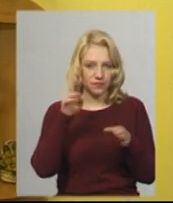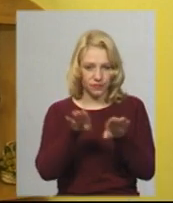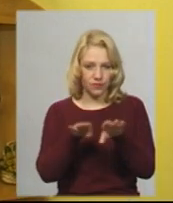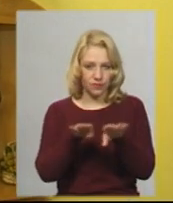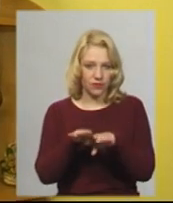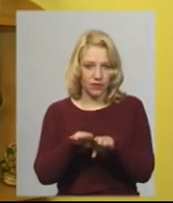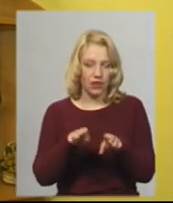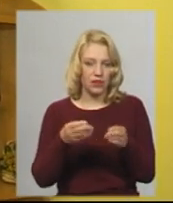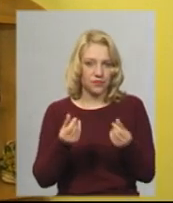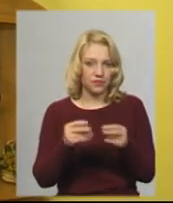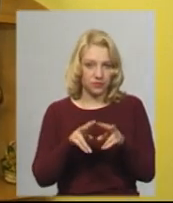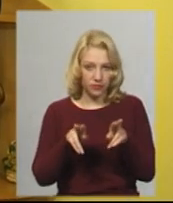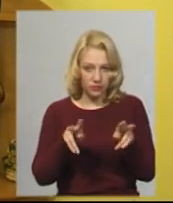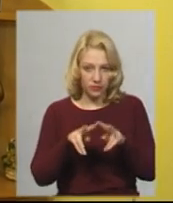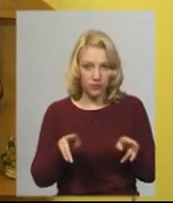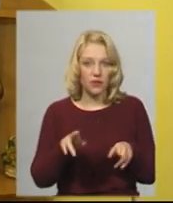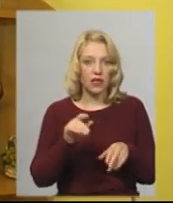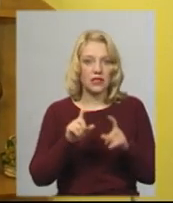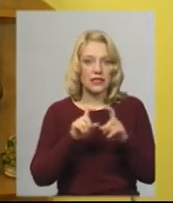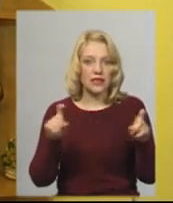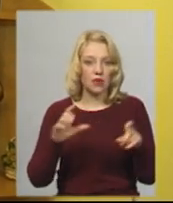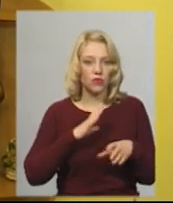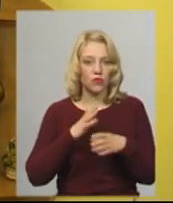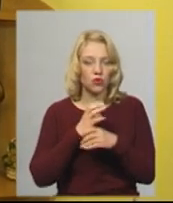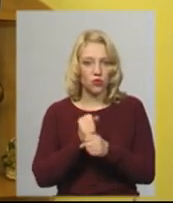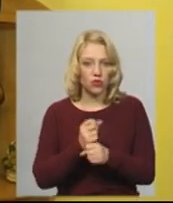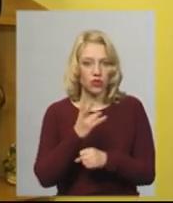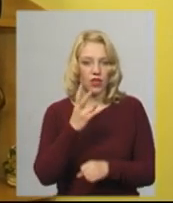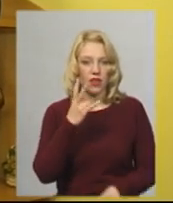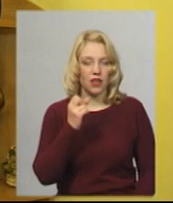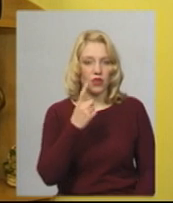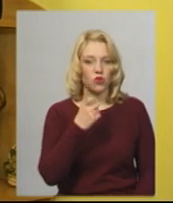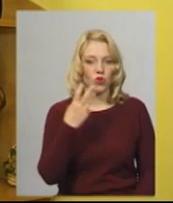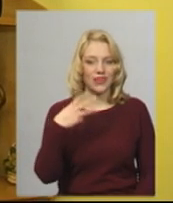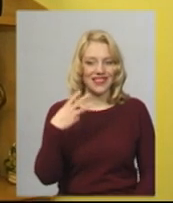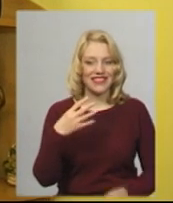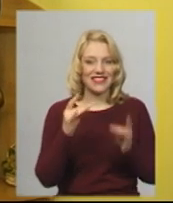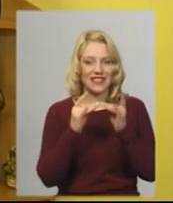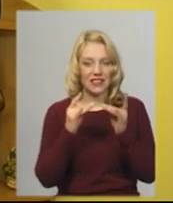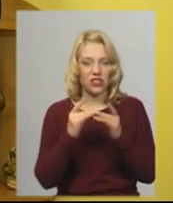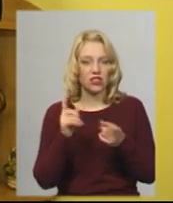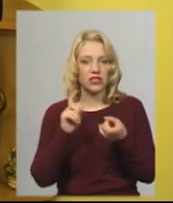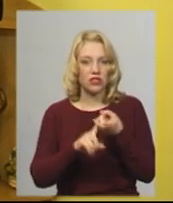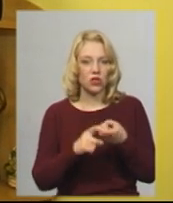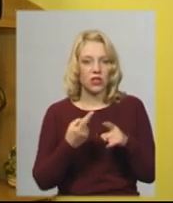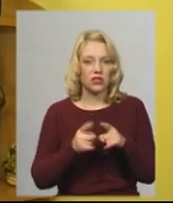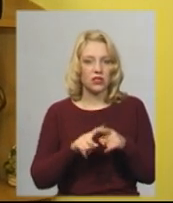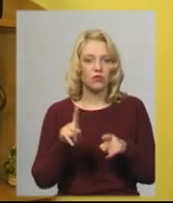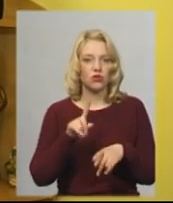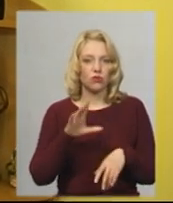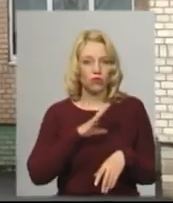скорочений на 130 ліжок у зв'язку з тим, що було недовиконування